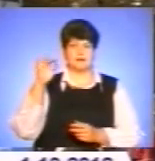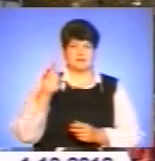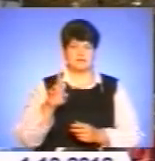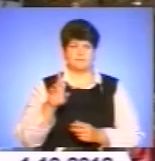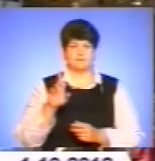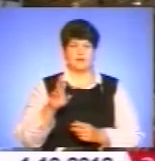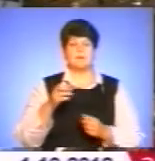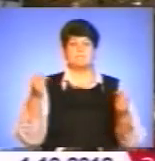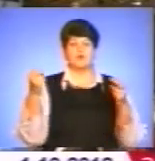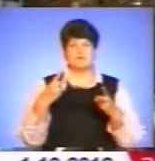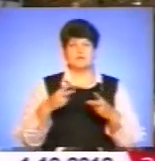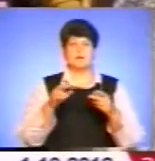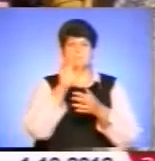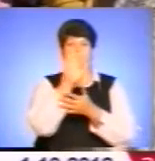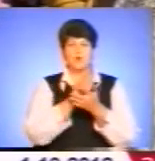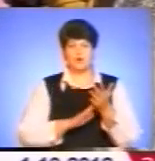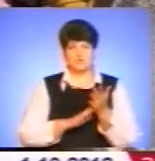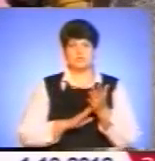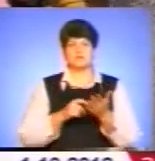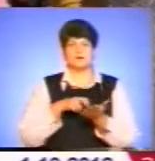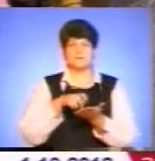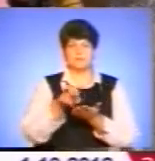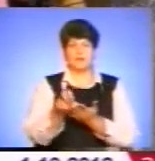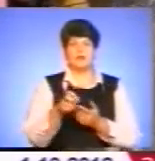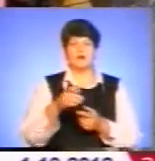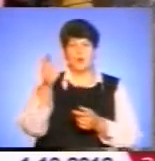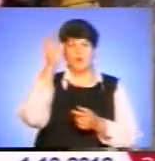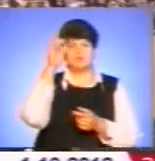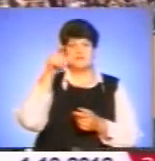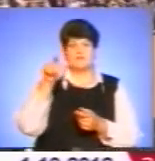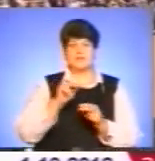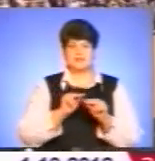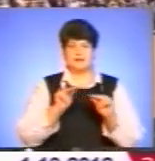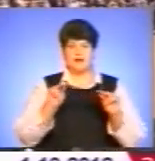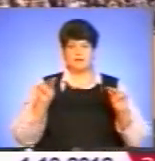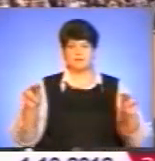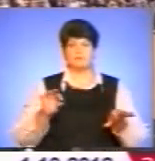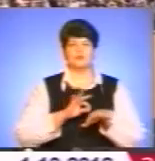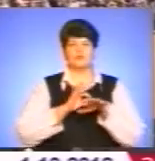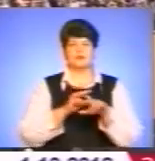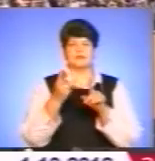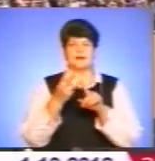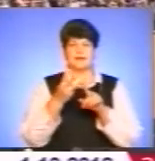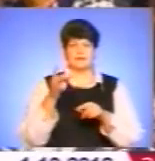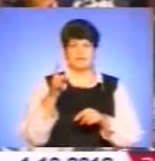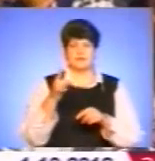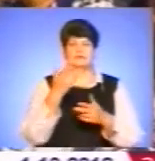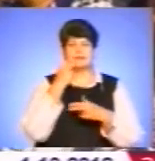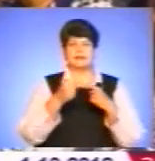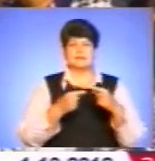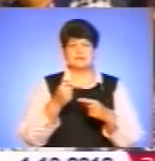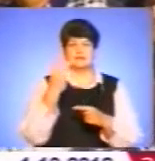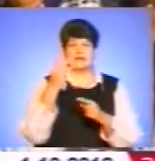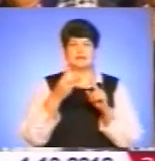Професійна проща освітян до Зарваниці – традиція, адже проводять її вже втретє. Це вже традиційно третій рік підряд